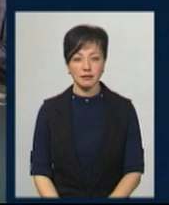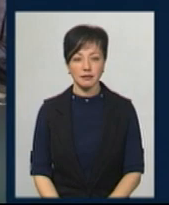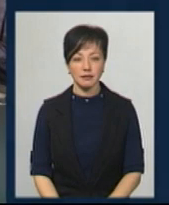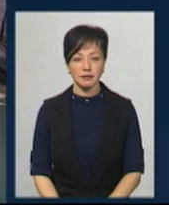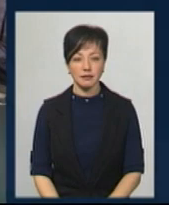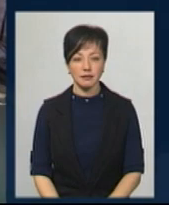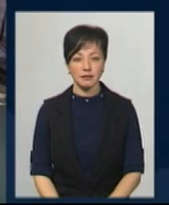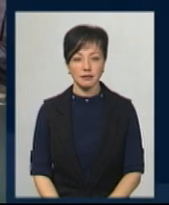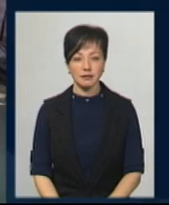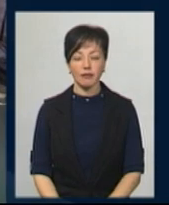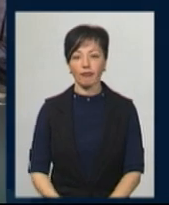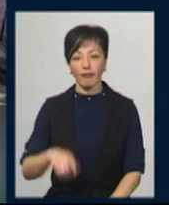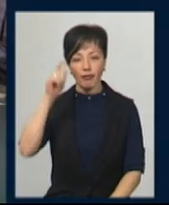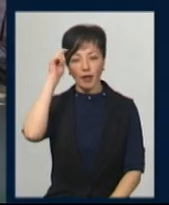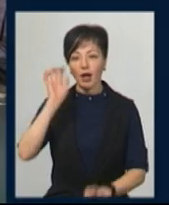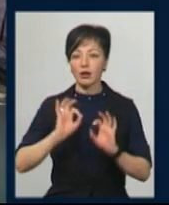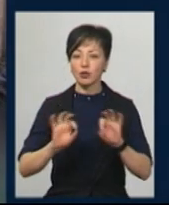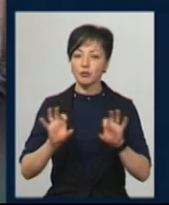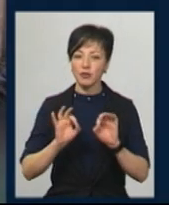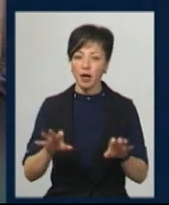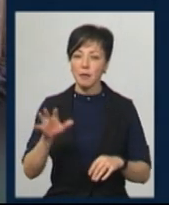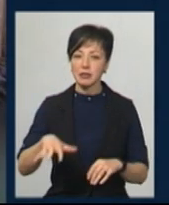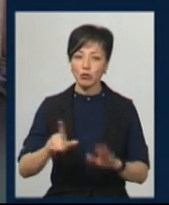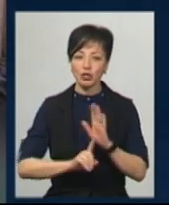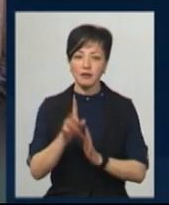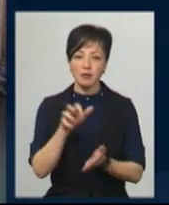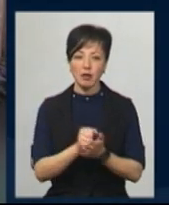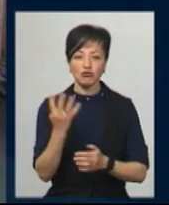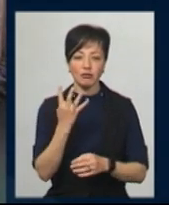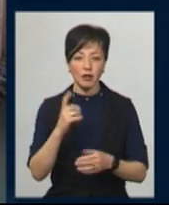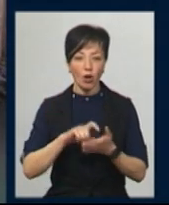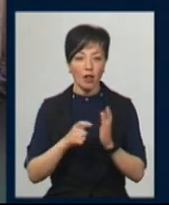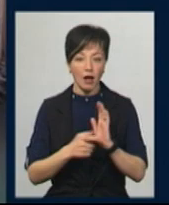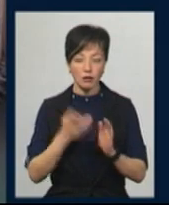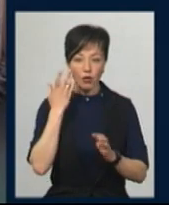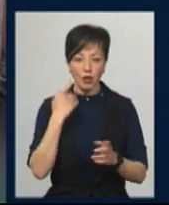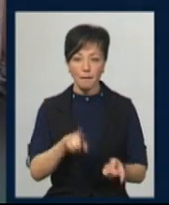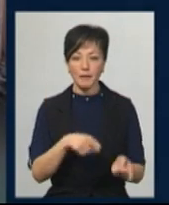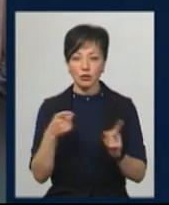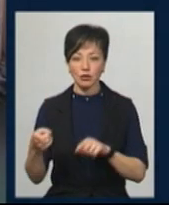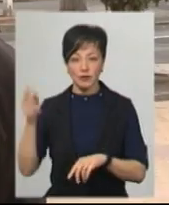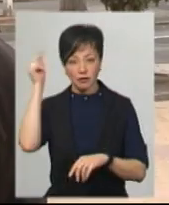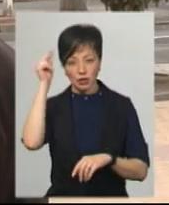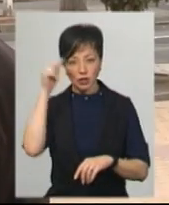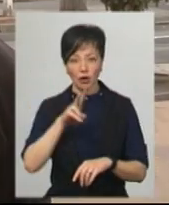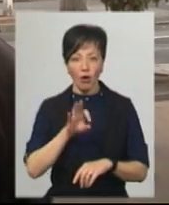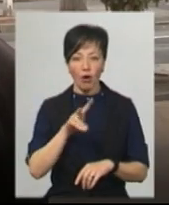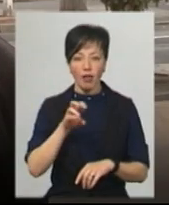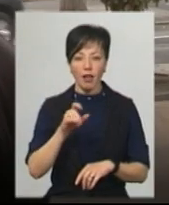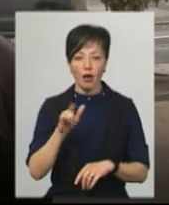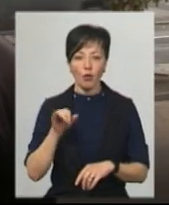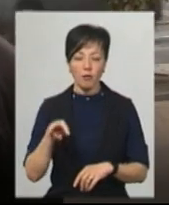Роман Савіч розповідає, що з баскетболом почав займатися з четвертого класу, коли перейшов навчатися до колегіуму. Тренер